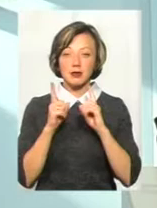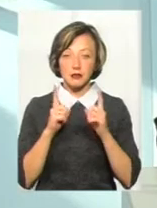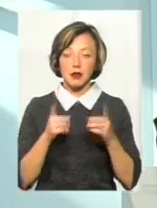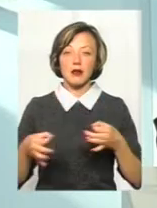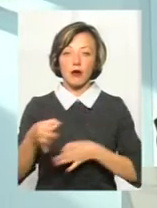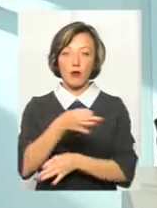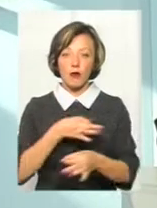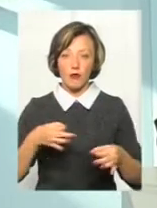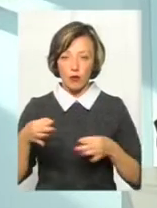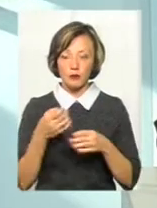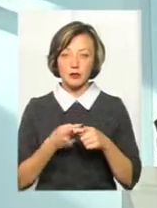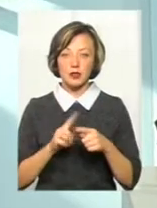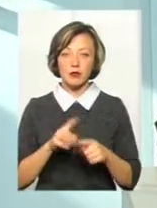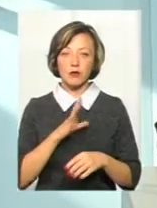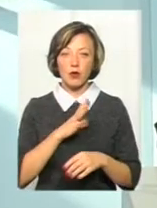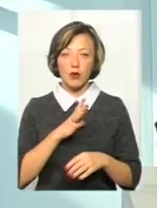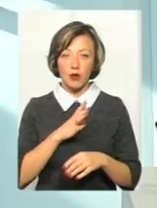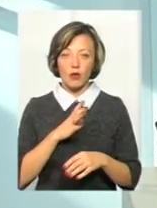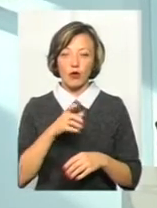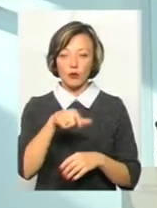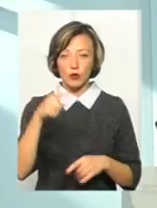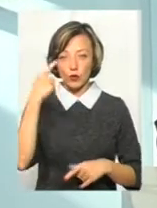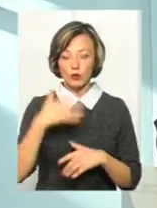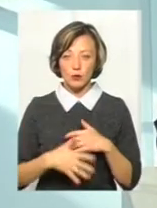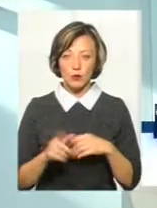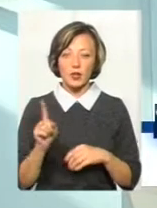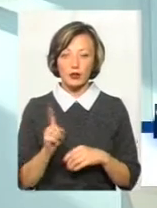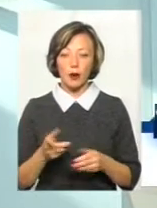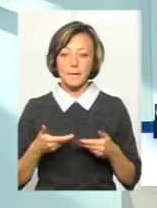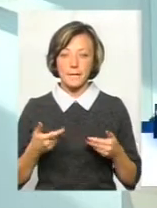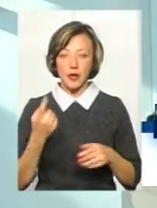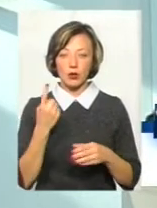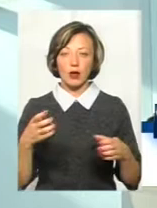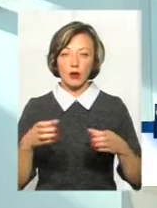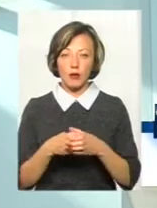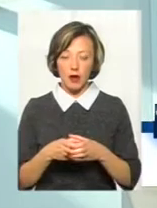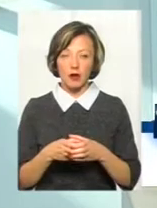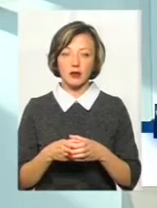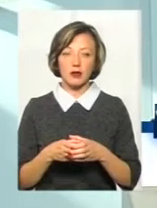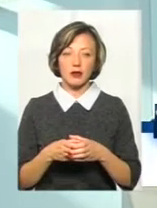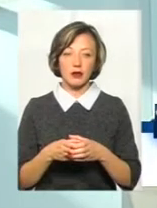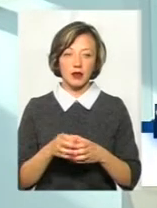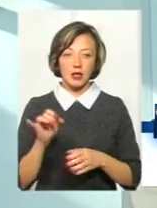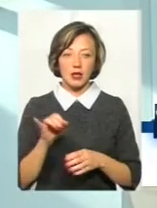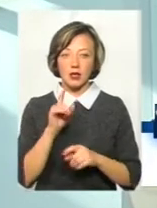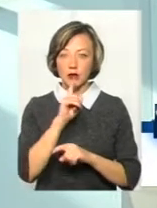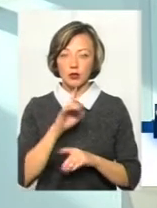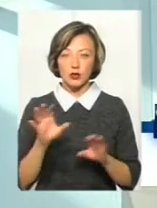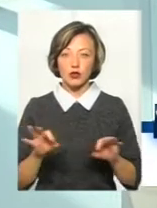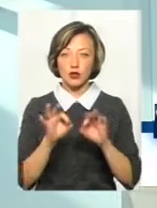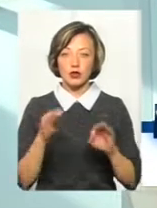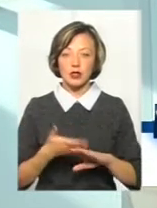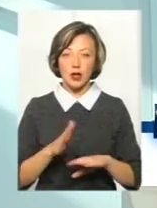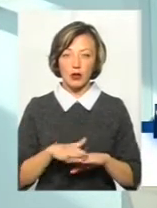обговорювати це, щоб це було на слуху, щоб люди розуміли, що ми одна громада, один колектив. І не буде навіть нічого